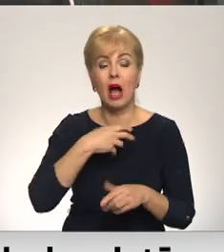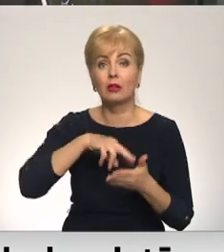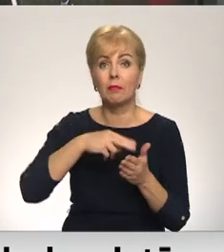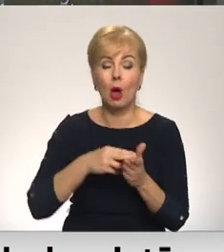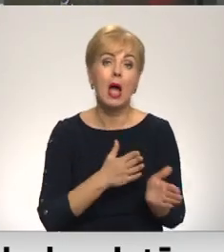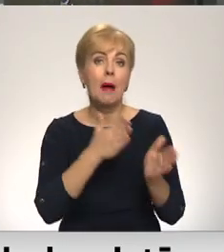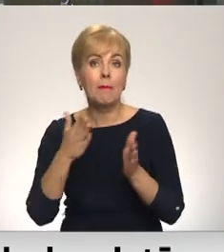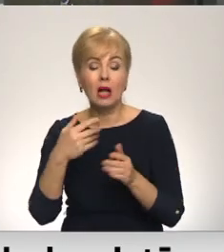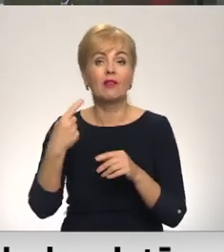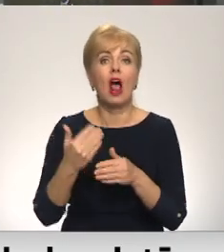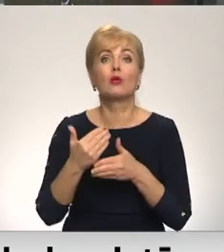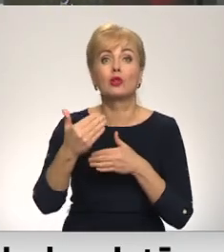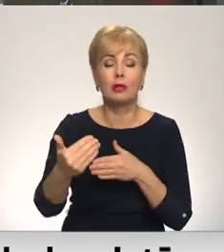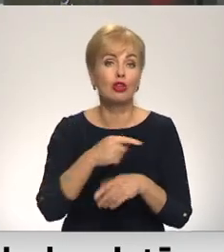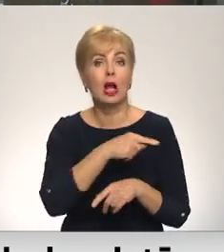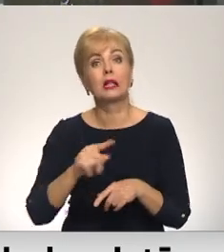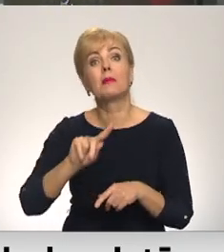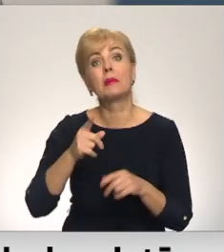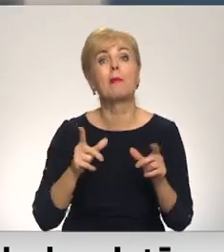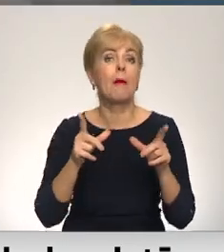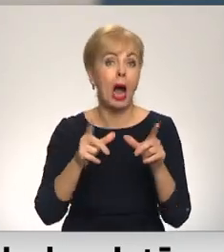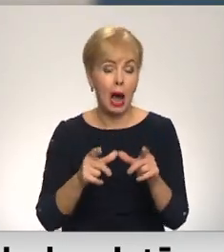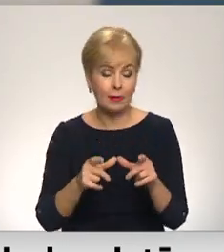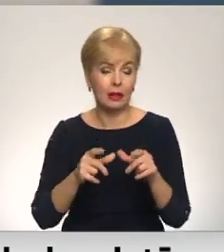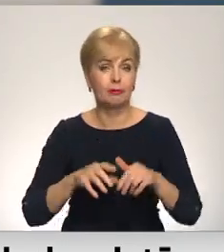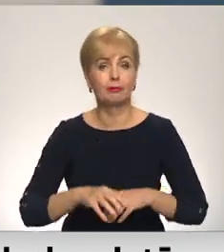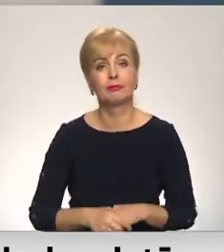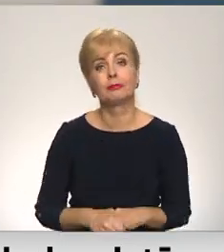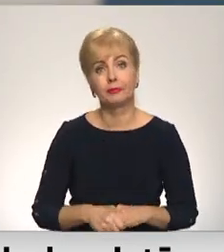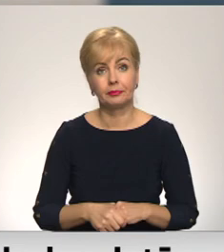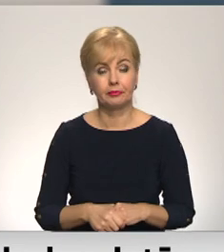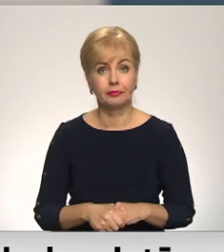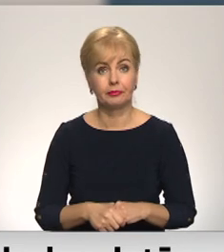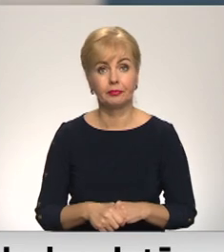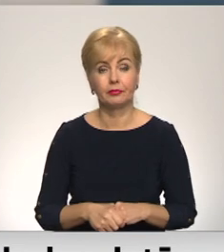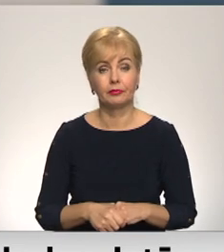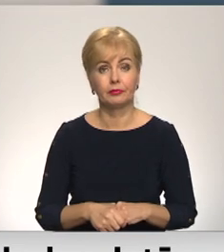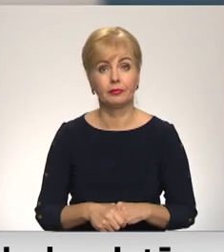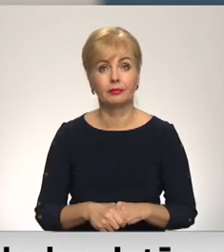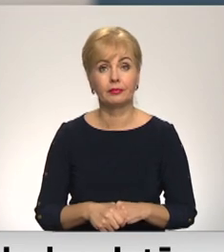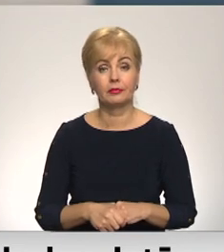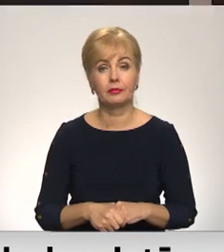pārcelda vēl tālāk, līdz 1. aprīlim. Iļie Kozins Māris Jurgensons, Latvijas televīzija.